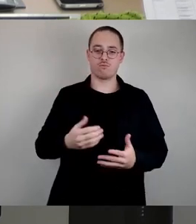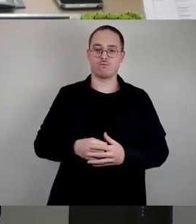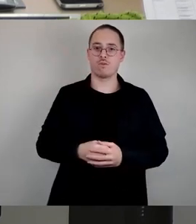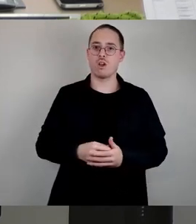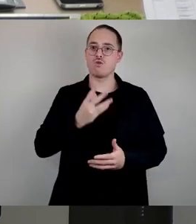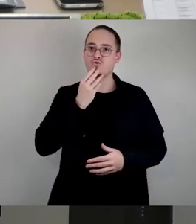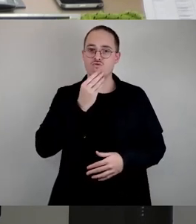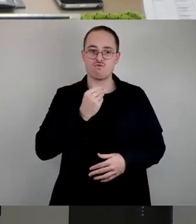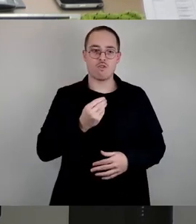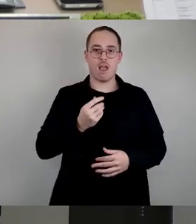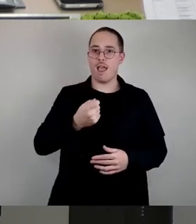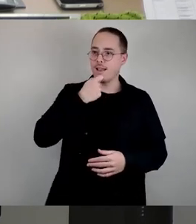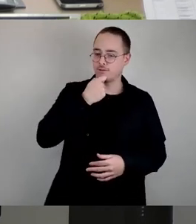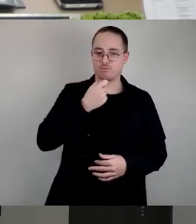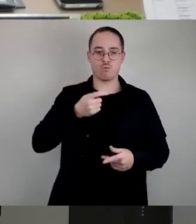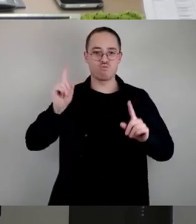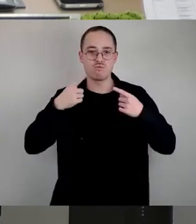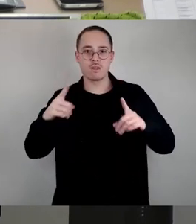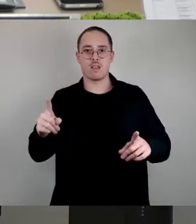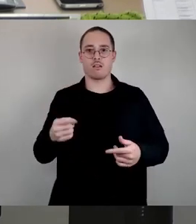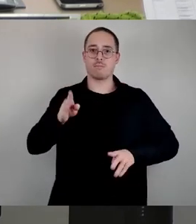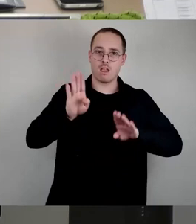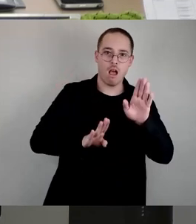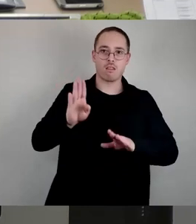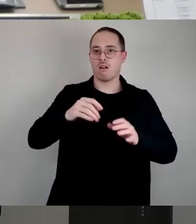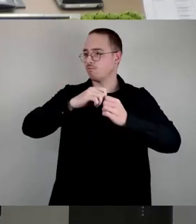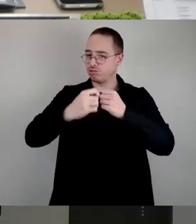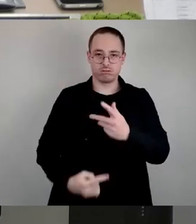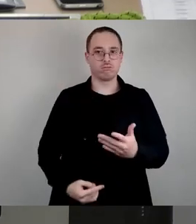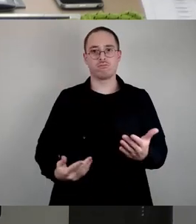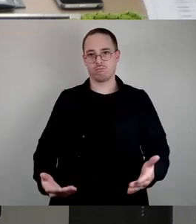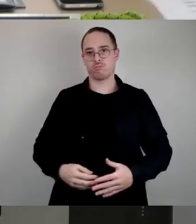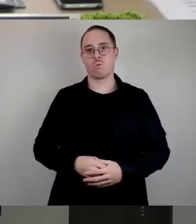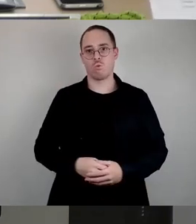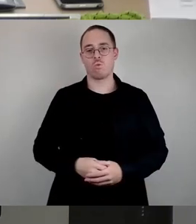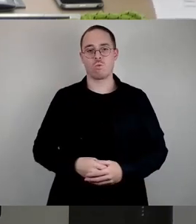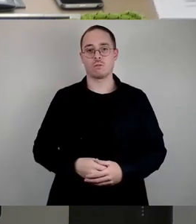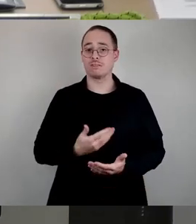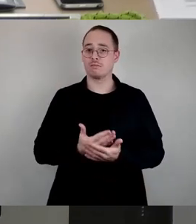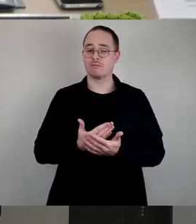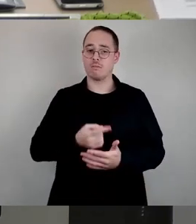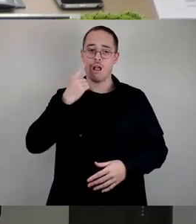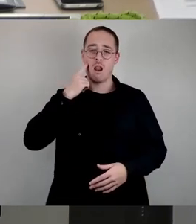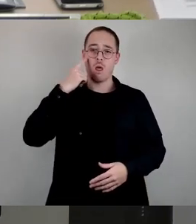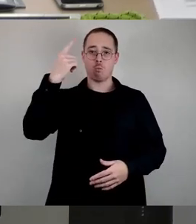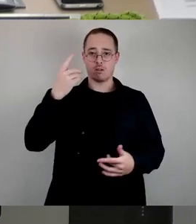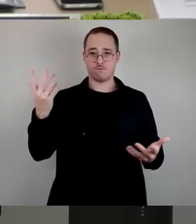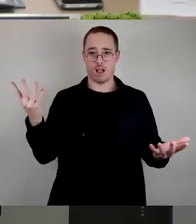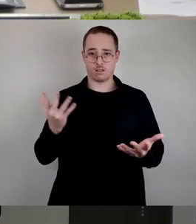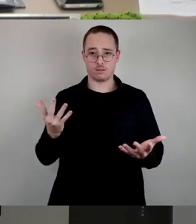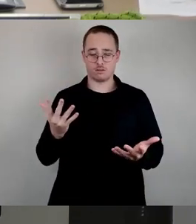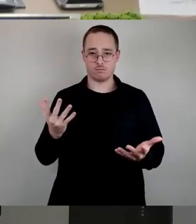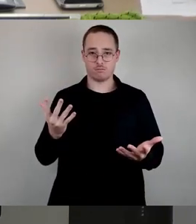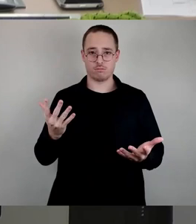Musik, für Theater und für mehr. Wir glauben daran, dass man jemanden